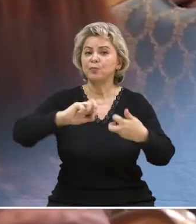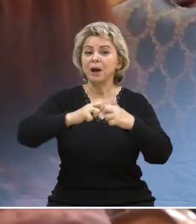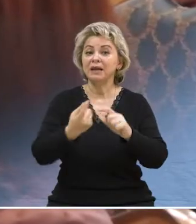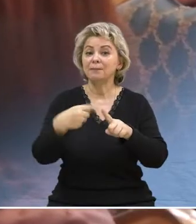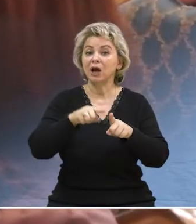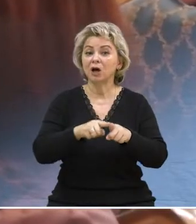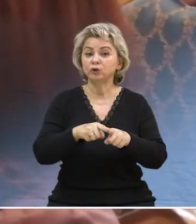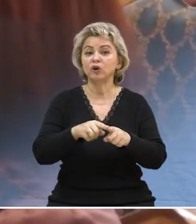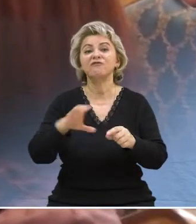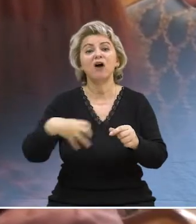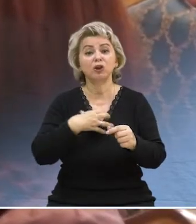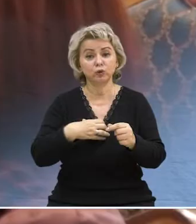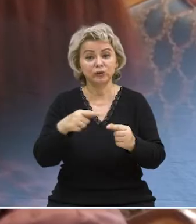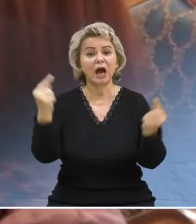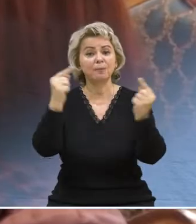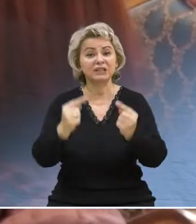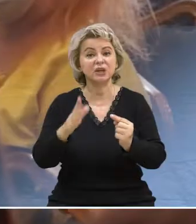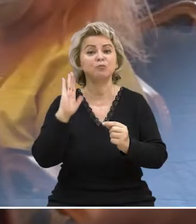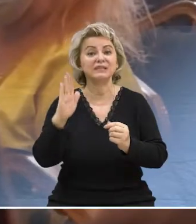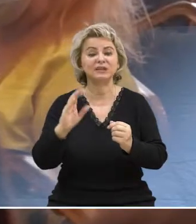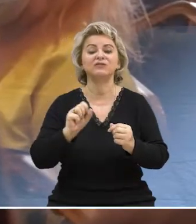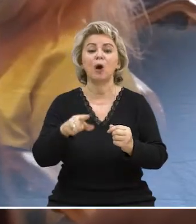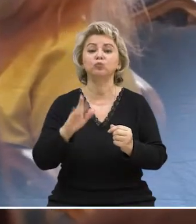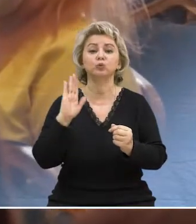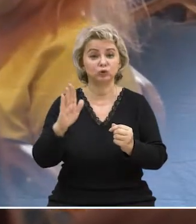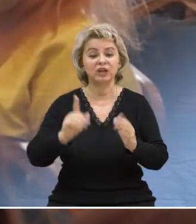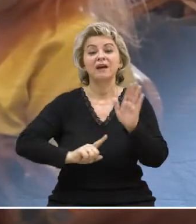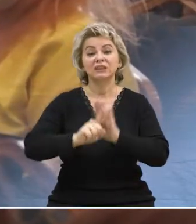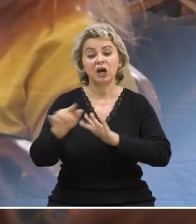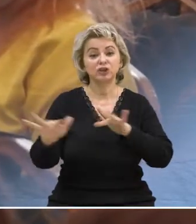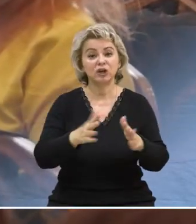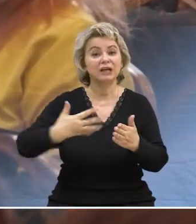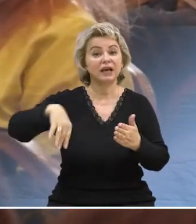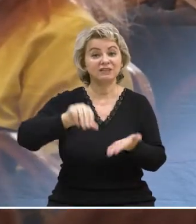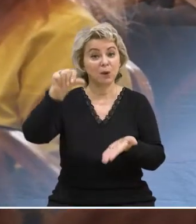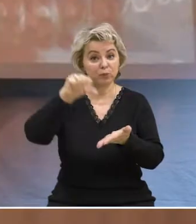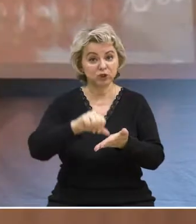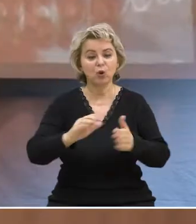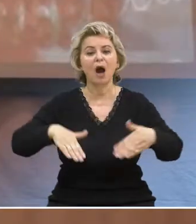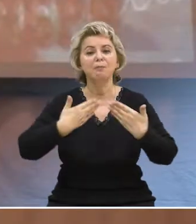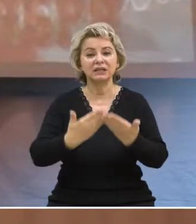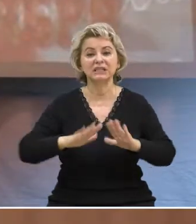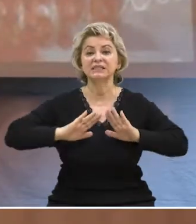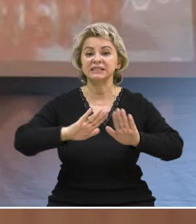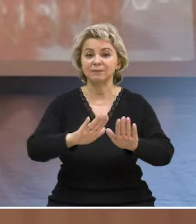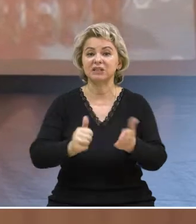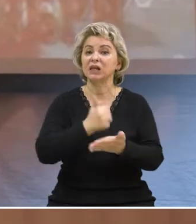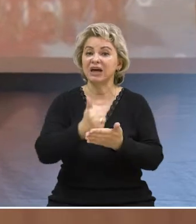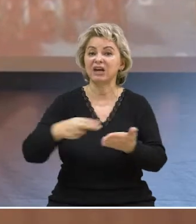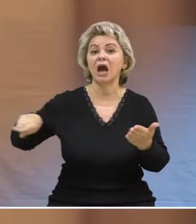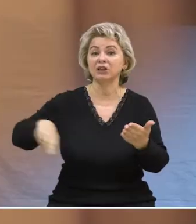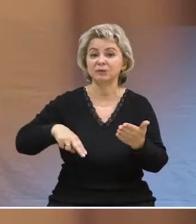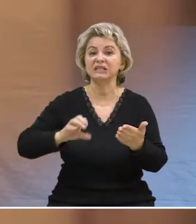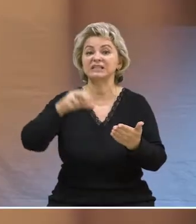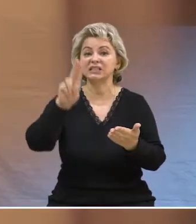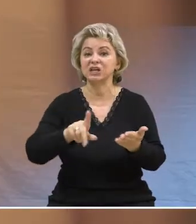трудности и проблемы, которые не могут не волновать, определить перспективы на будущее. В начале мероприятия ко всем присутствующим обратилась заместитель